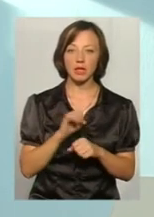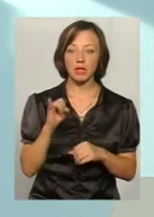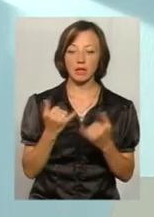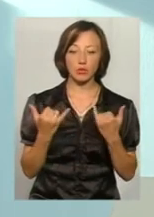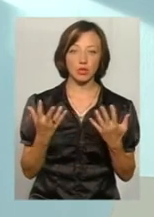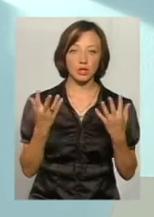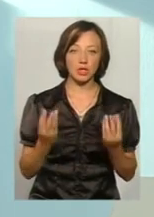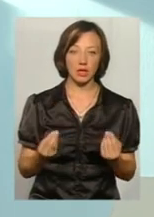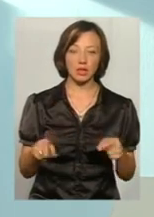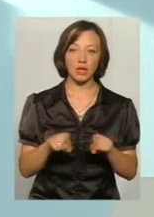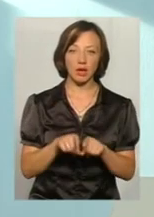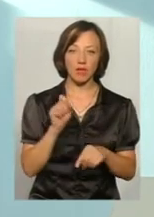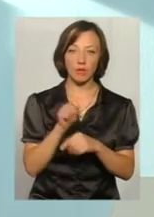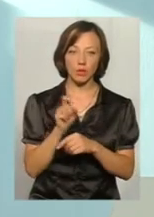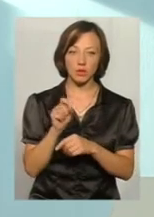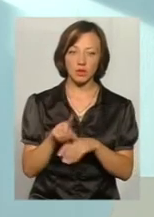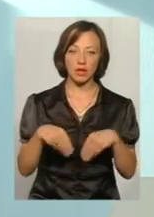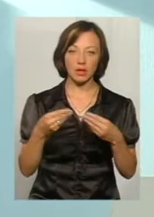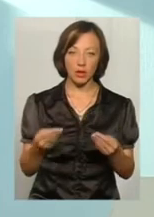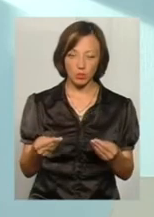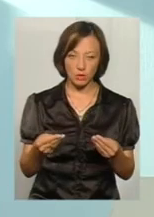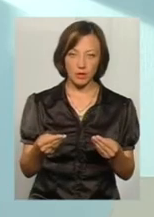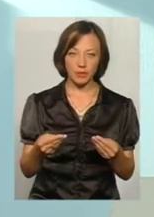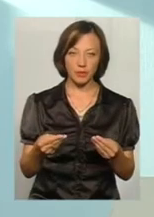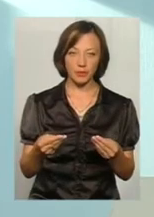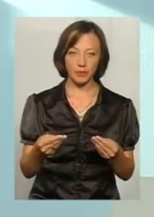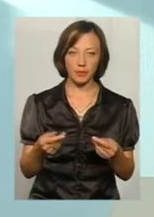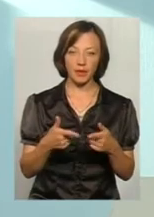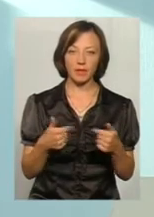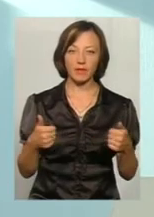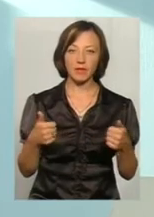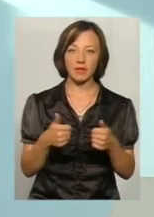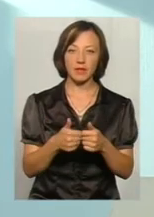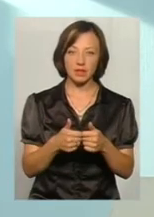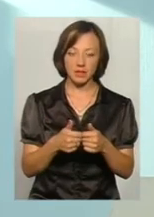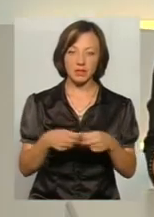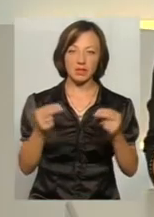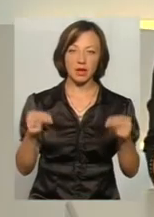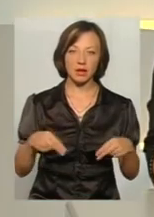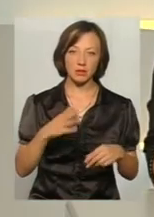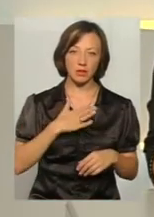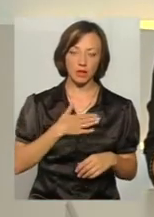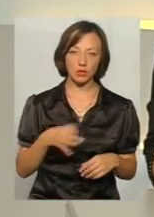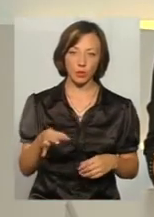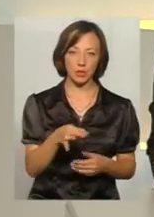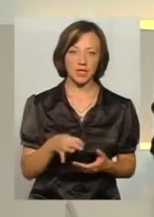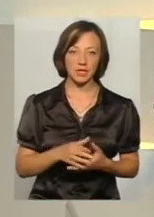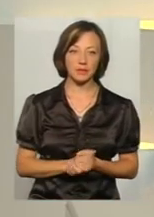на сьогоднішній день такі функції надаються відділями реєстрації актів цивільного стану в нашій області.